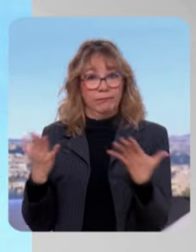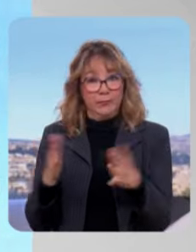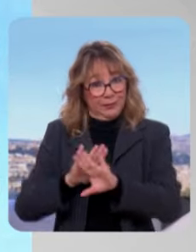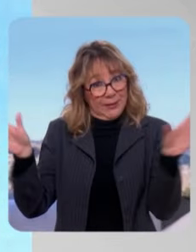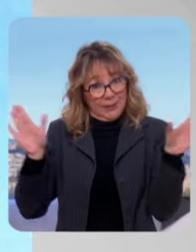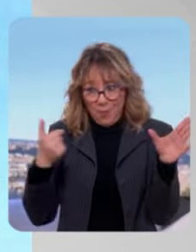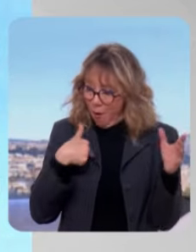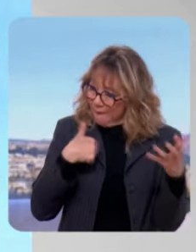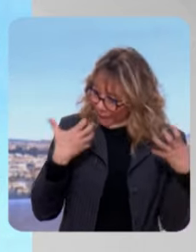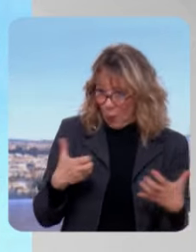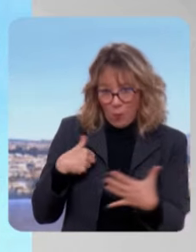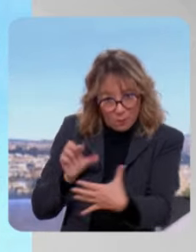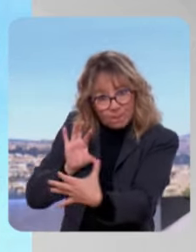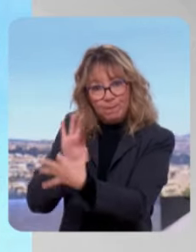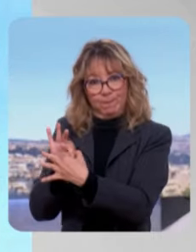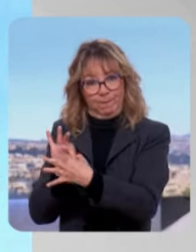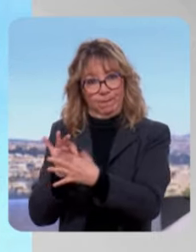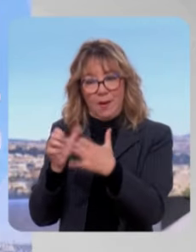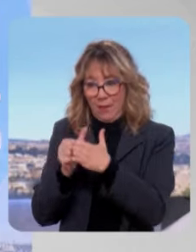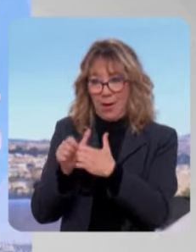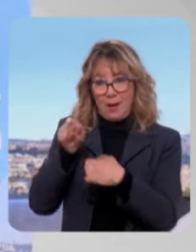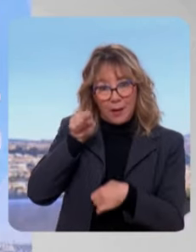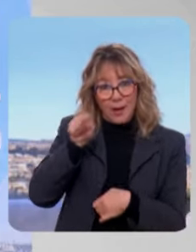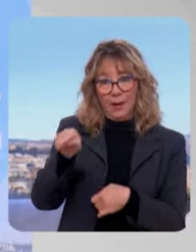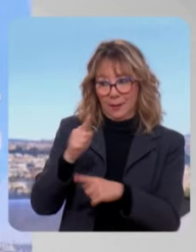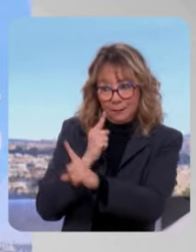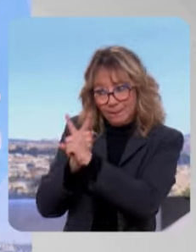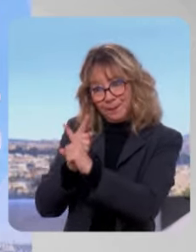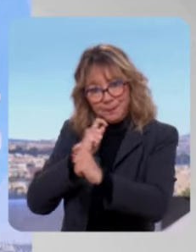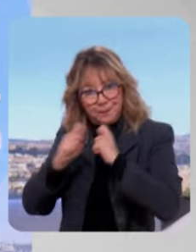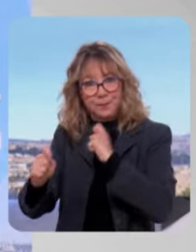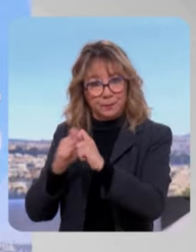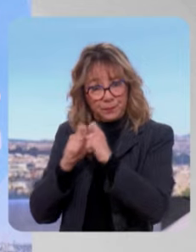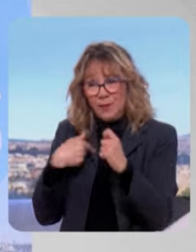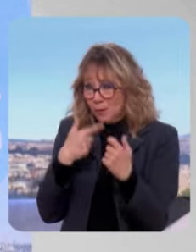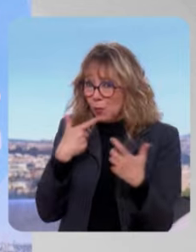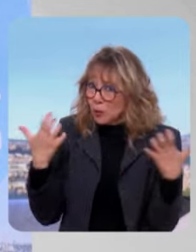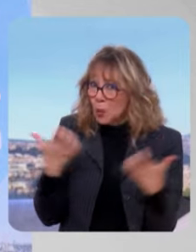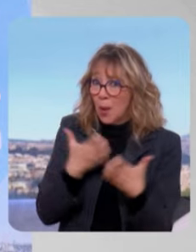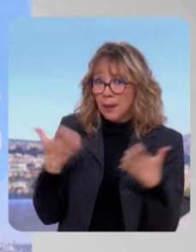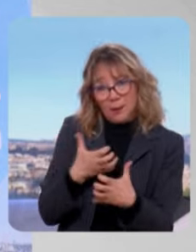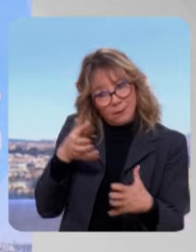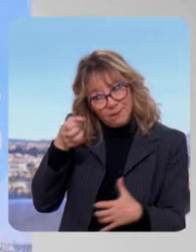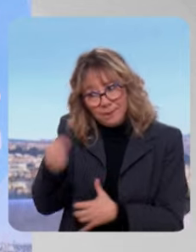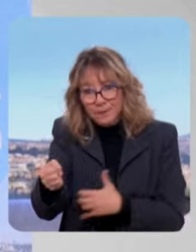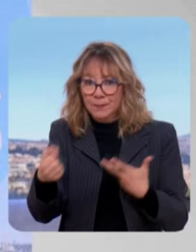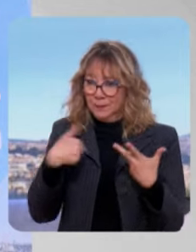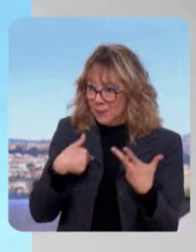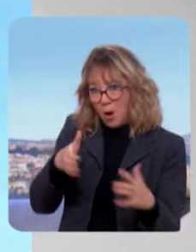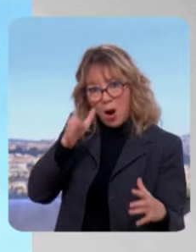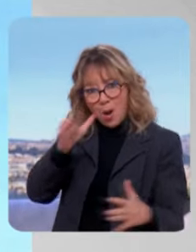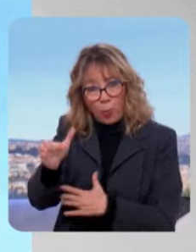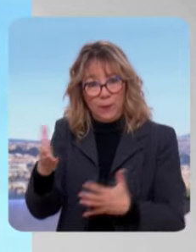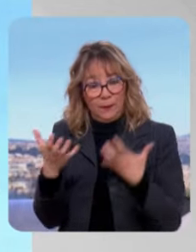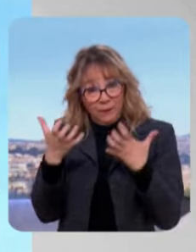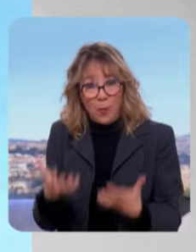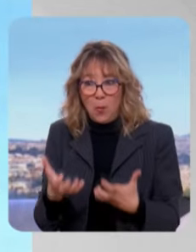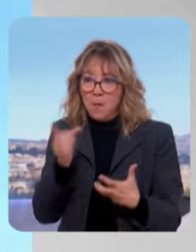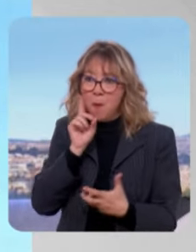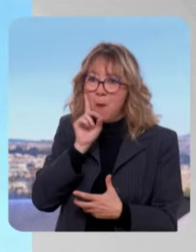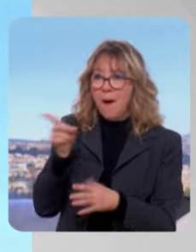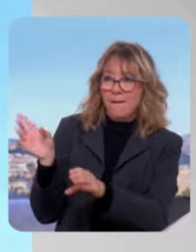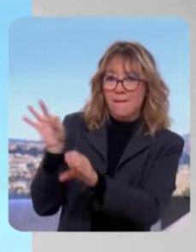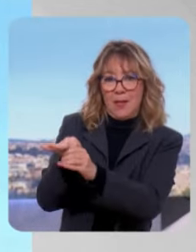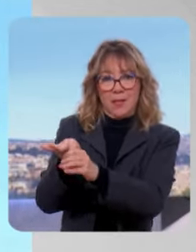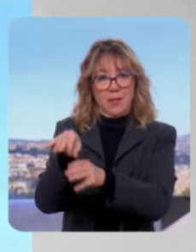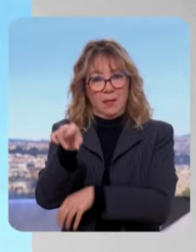avec Colombes et avec l'ensemble de ces électrices et électeurs du Rassemblement national. Je souhaite leur tendre la main et leur tendre l'oreille, comprendre pourquoi, en effet, ils en sont venus à